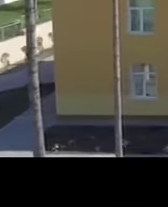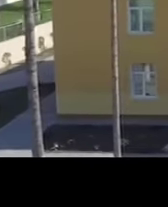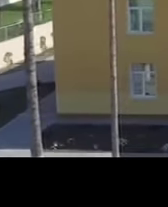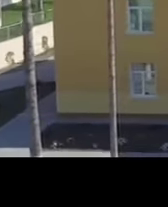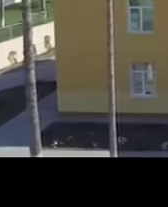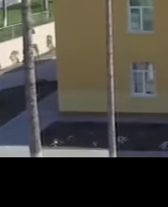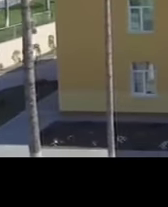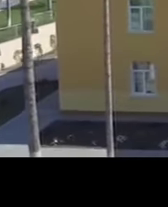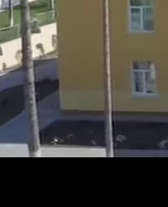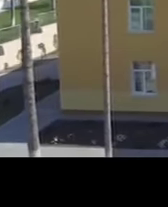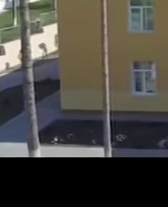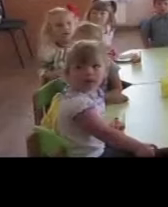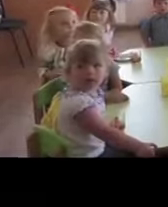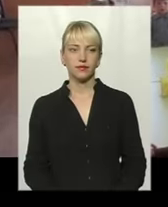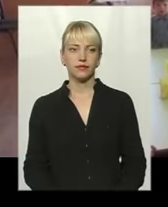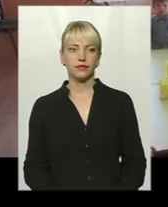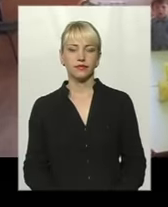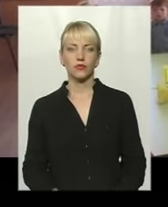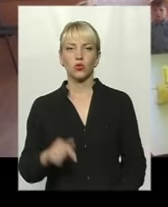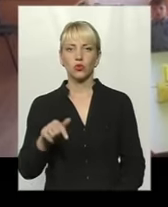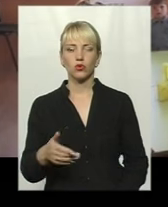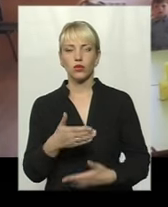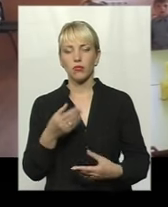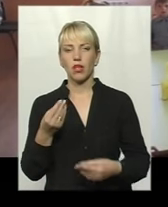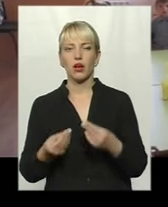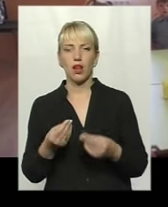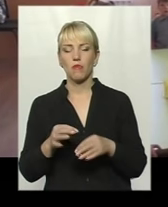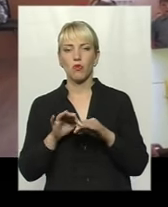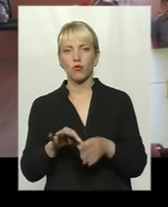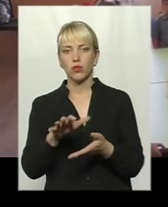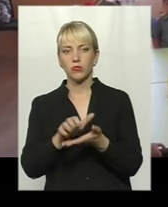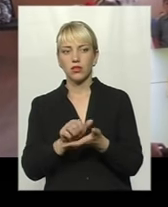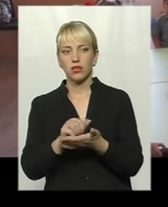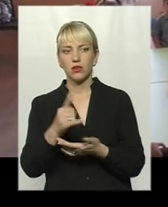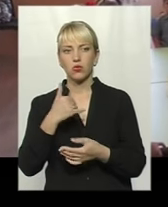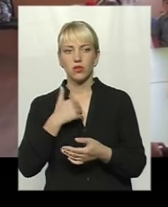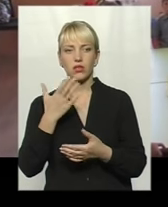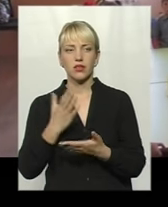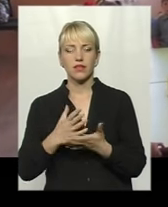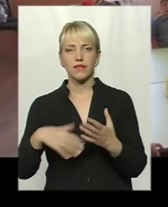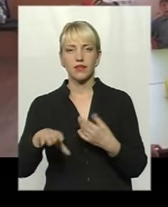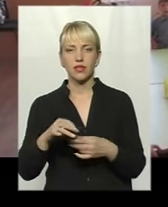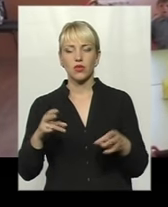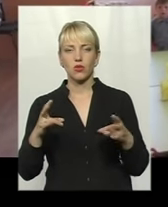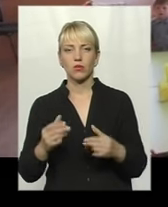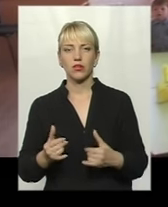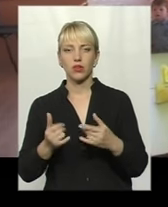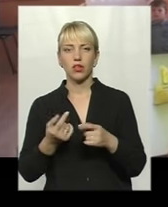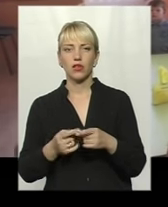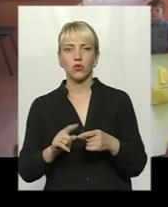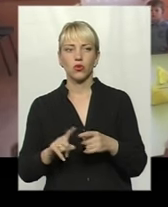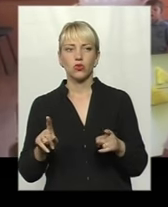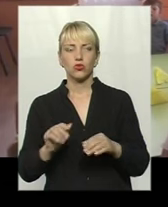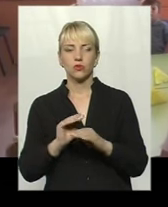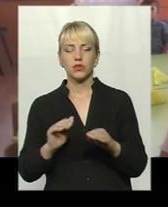Тут ми граємося, тут ми проводимо заняття, в нас є все необхідне для того, щоб діти